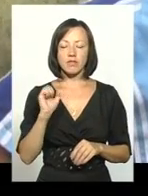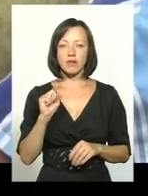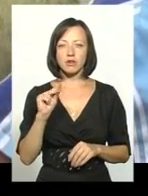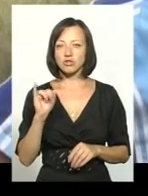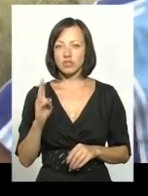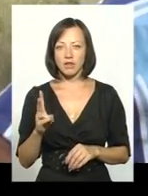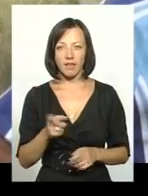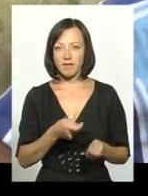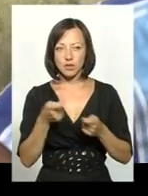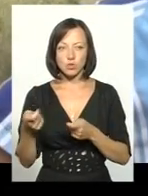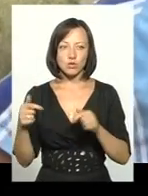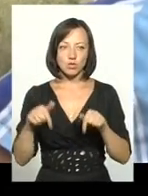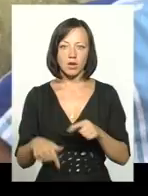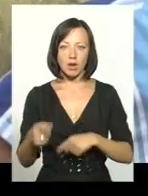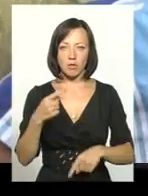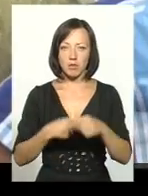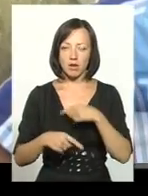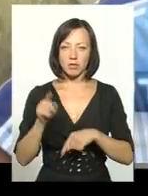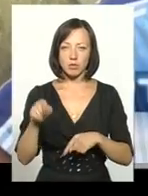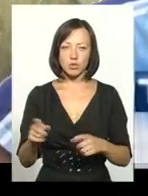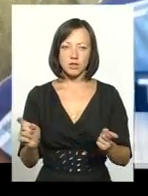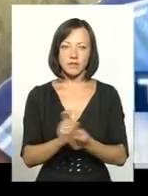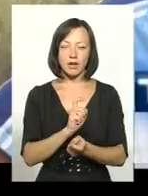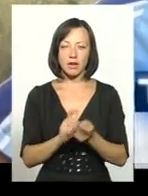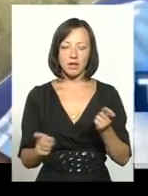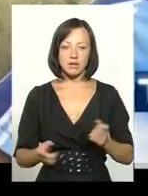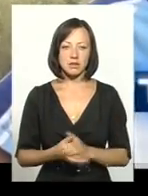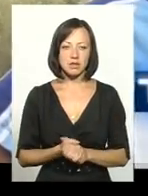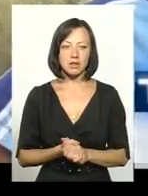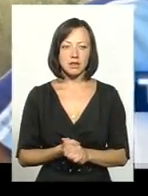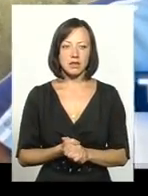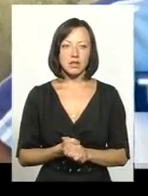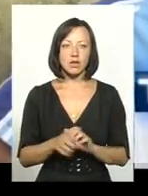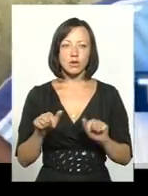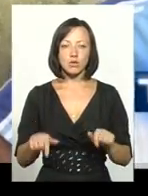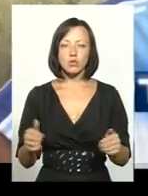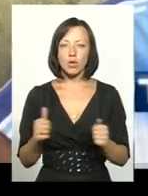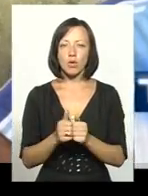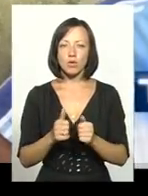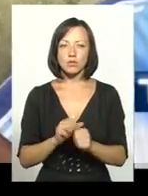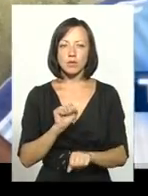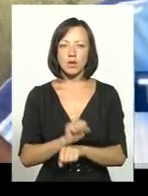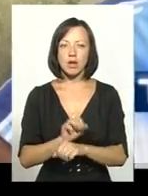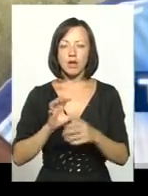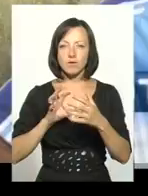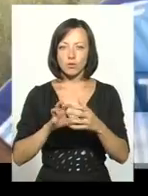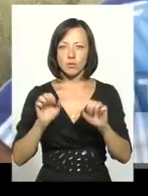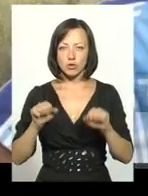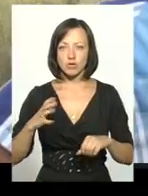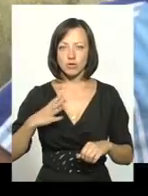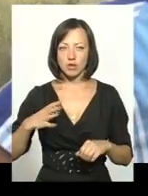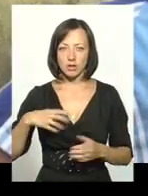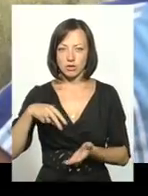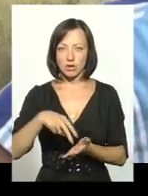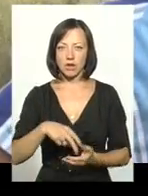туди вже не везуть, а вже сюди знову возять, бо там теж сварилися з ними. І тут, коли остановки, приблизно в то, можна дочекатися,